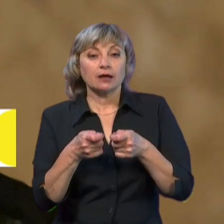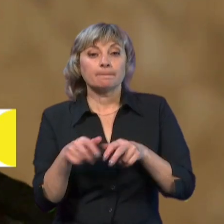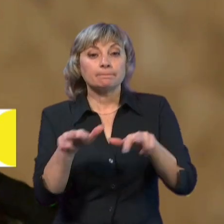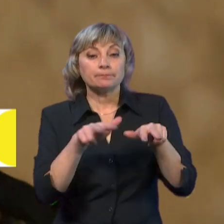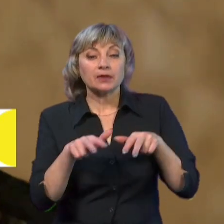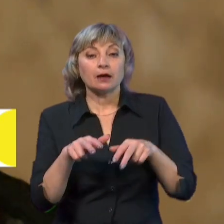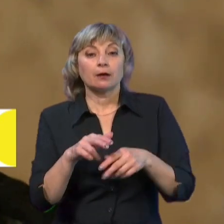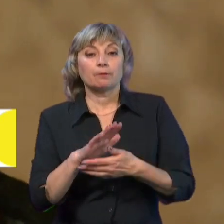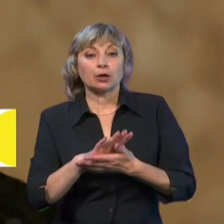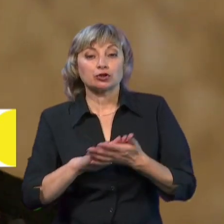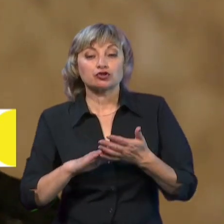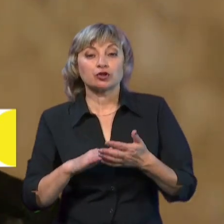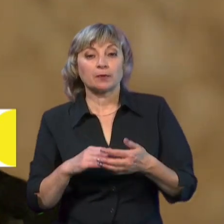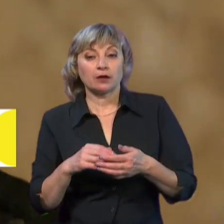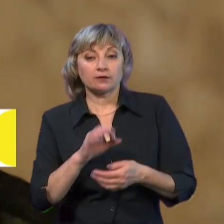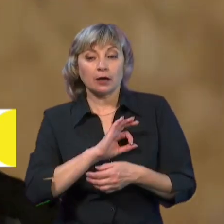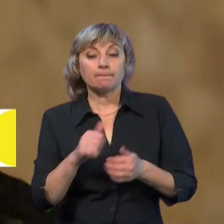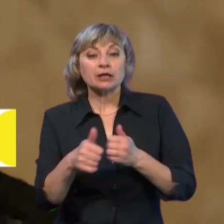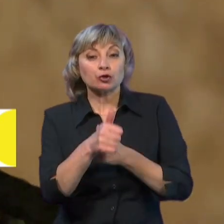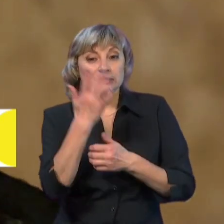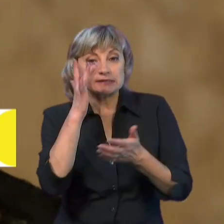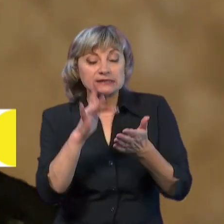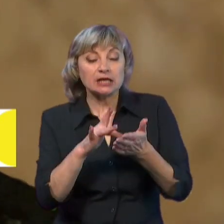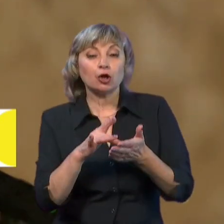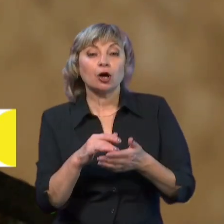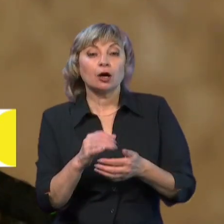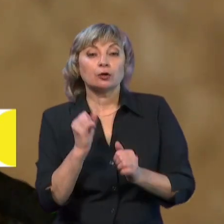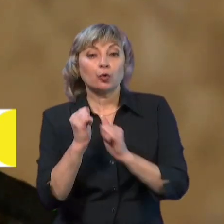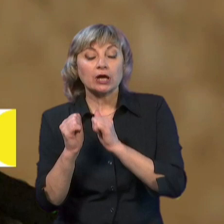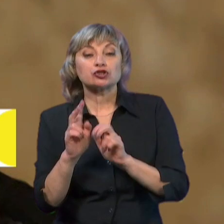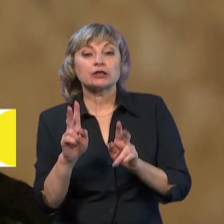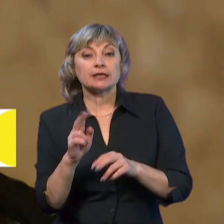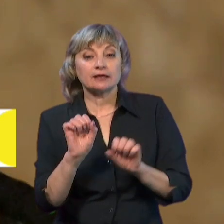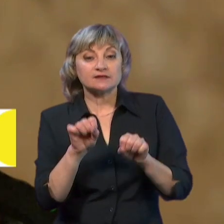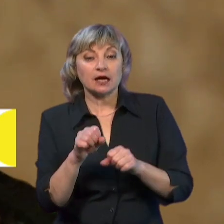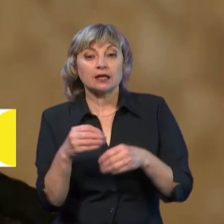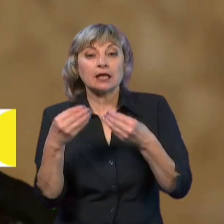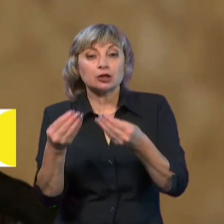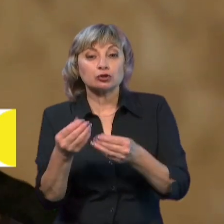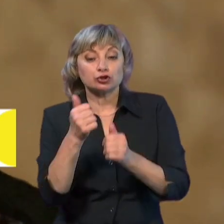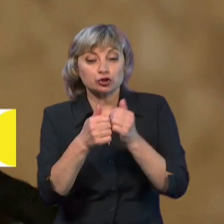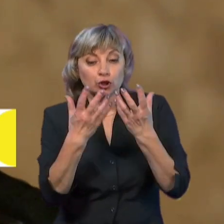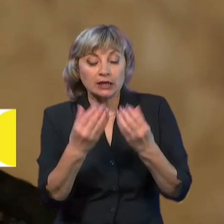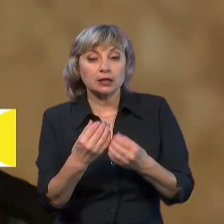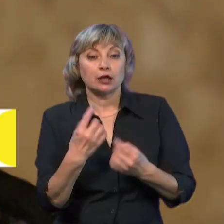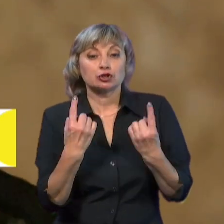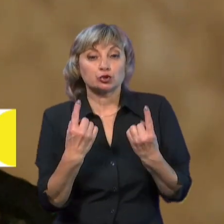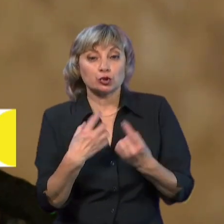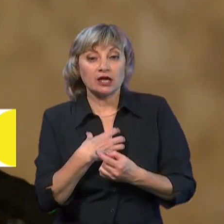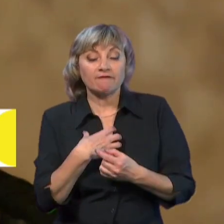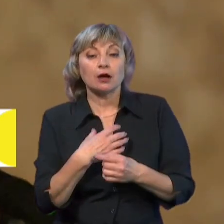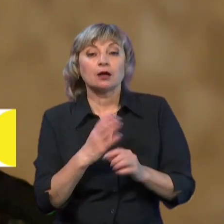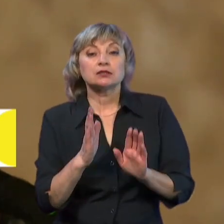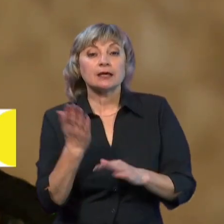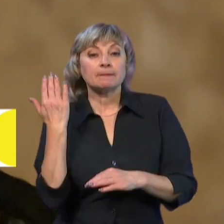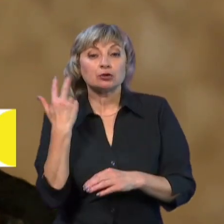противника залишатися пріоритетною ціллю, тому що враження, яке здатні наносити щоденно, воно суттєве. Тільки